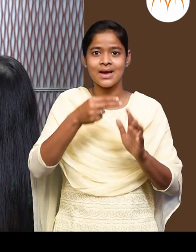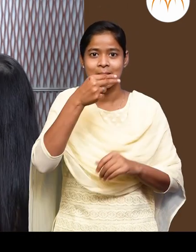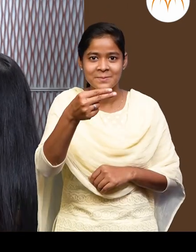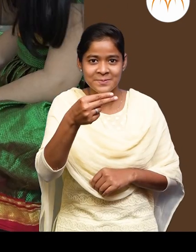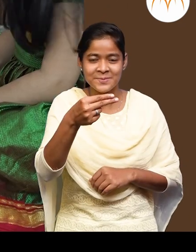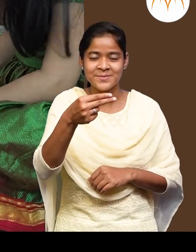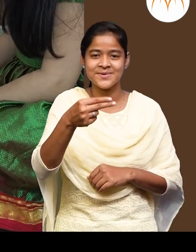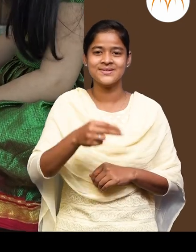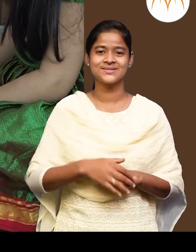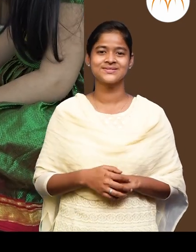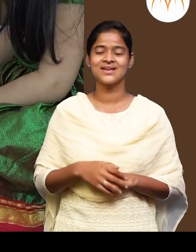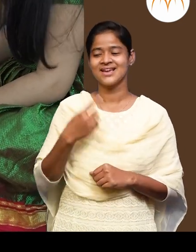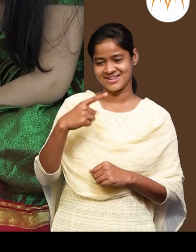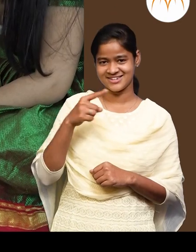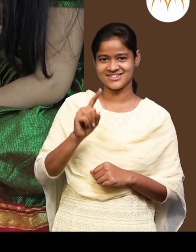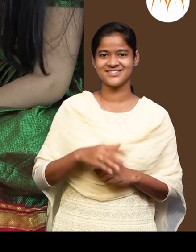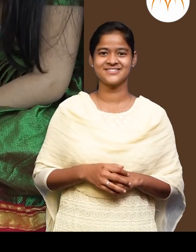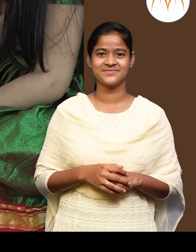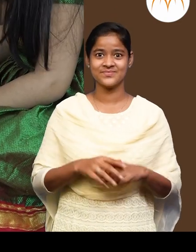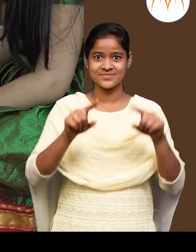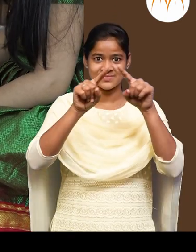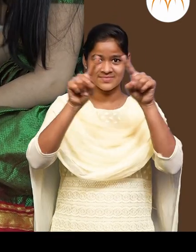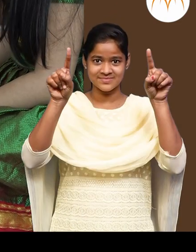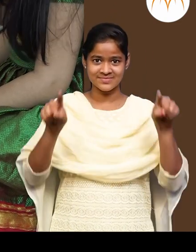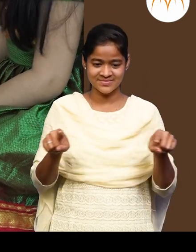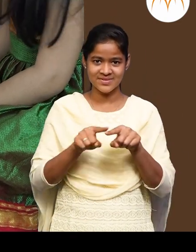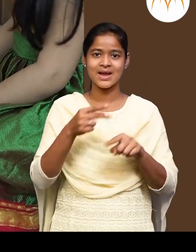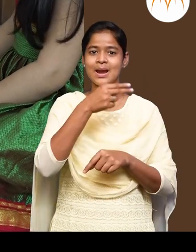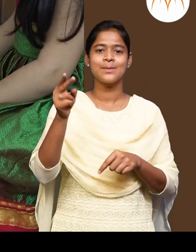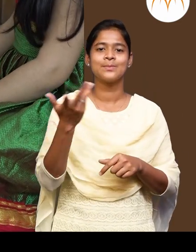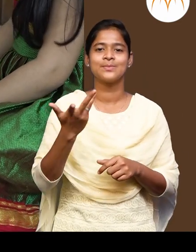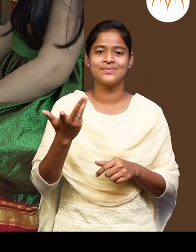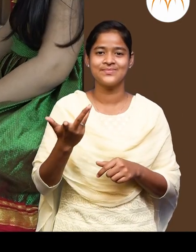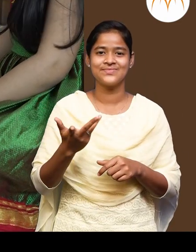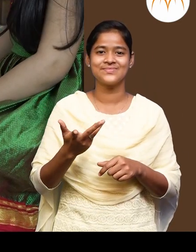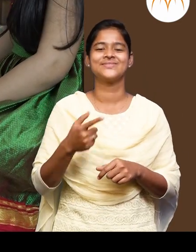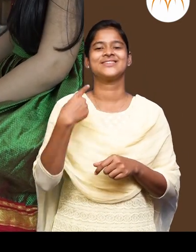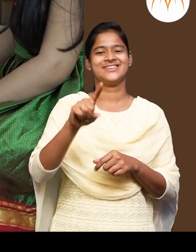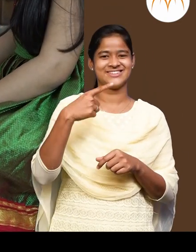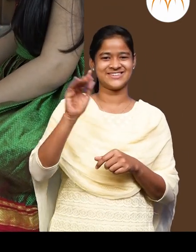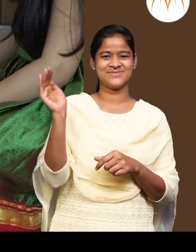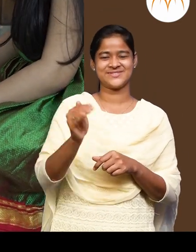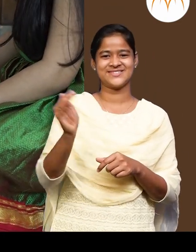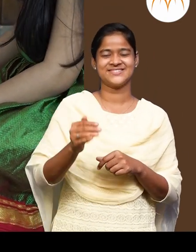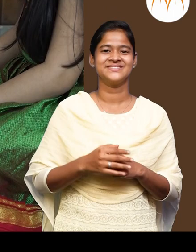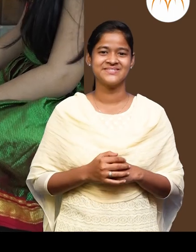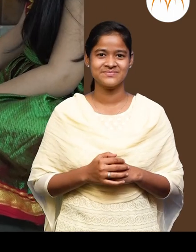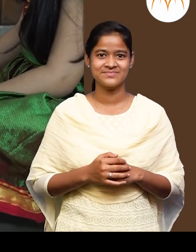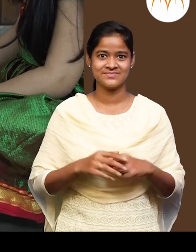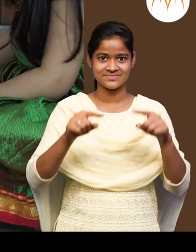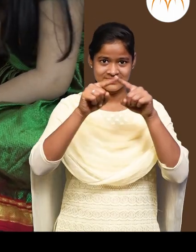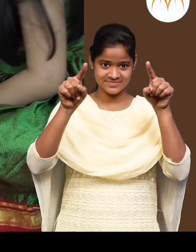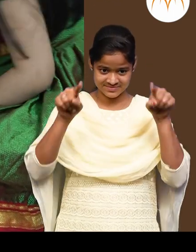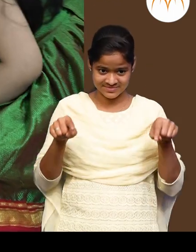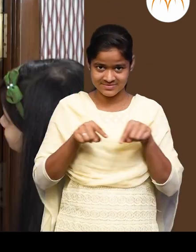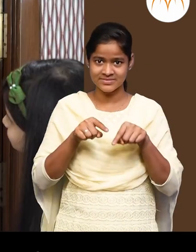बरबर आणी हाँ काई तायार जाला? चवकोन शाब बास चवकोन मन्जी जला चार बाजो अस्तत आयाता